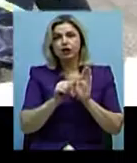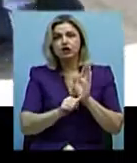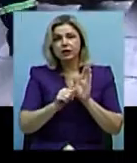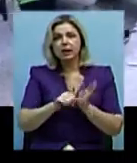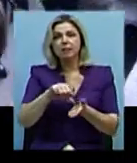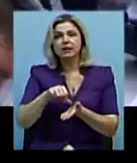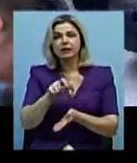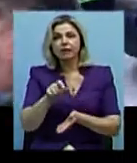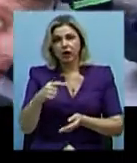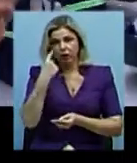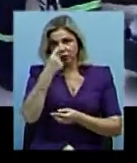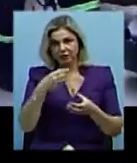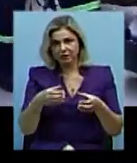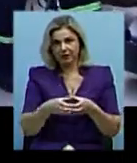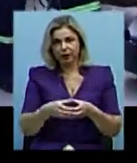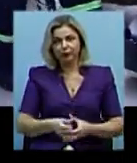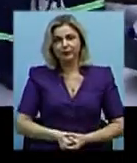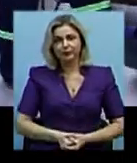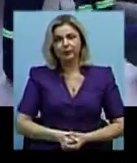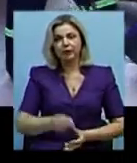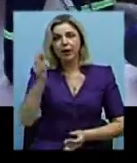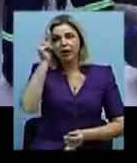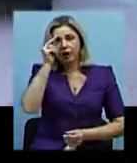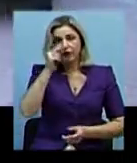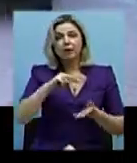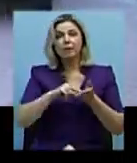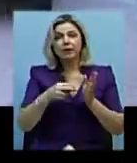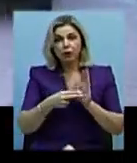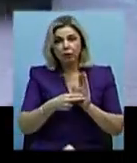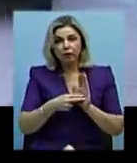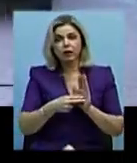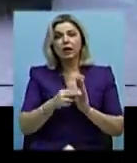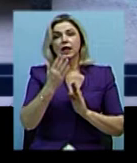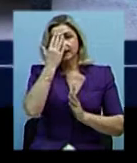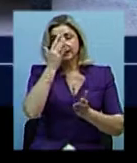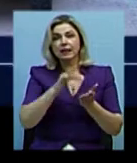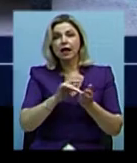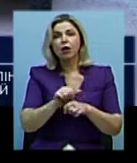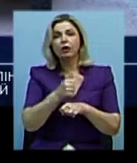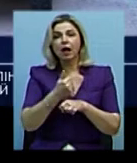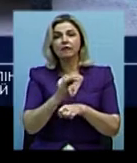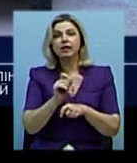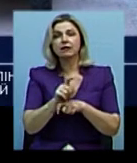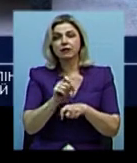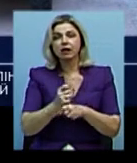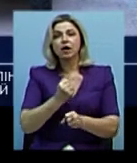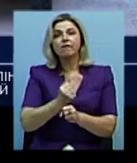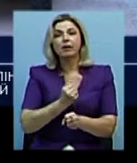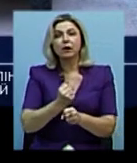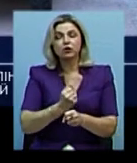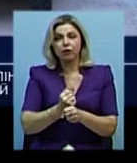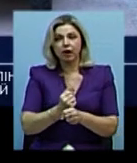представників особового складу. Навчання сплановане і основною цілью було і задачою відпрацювати